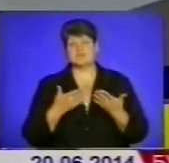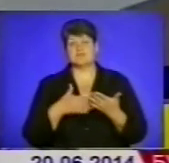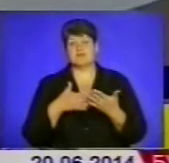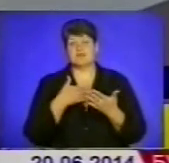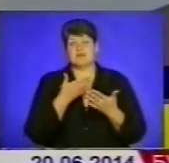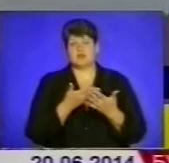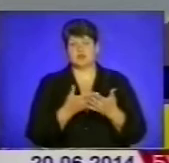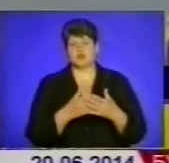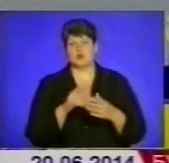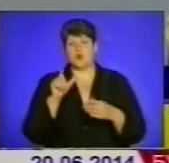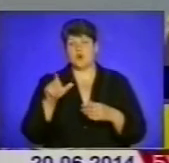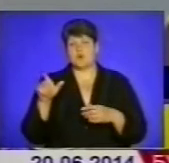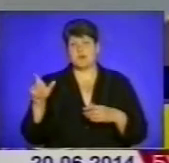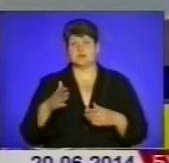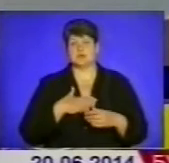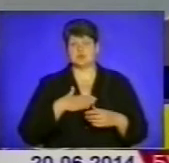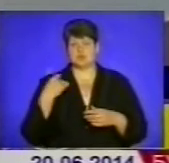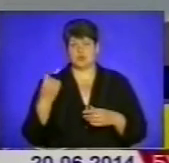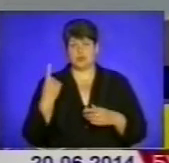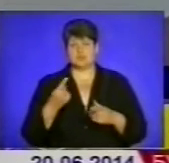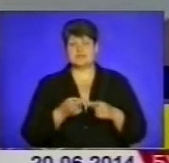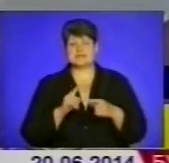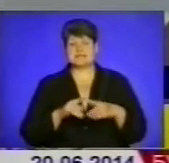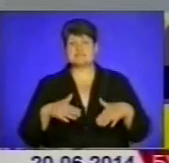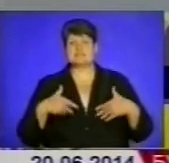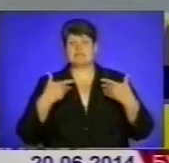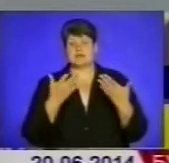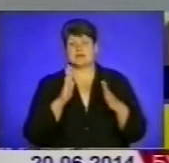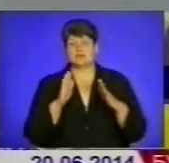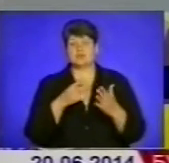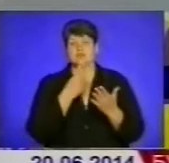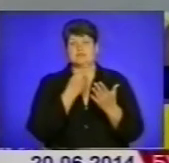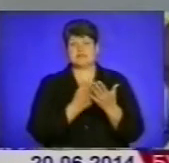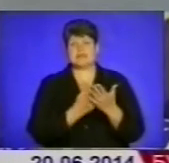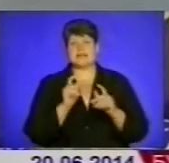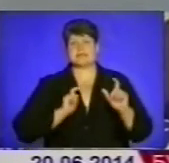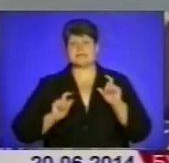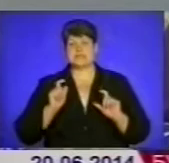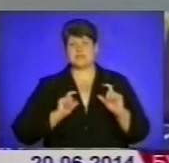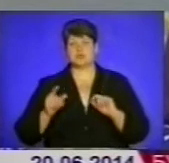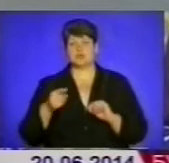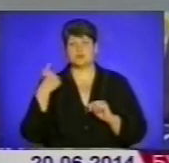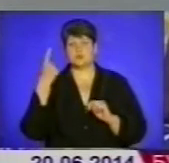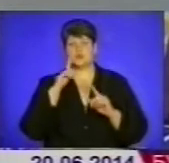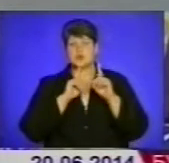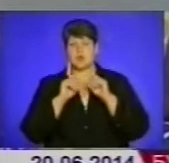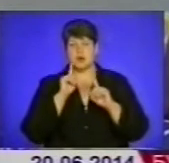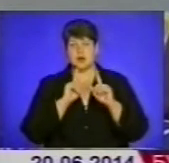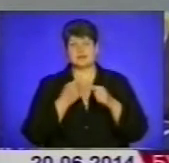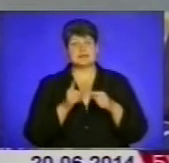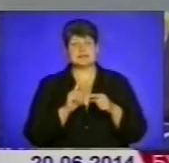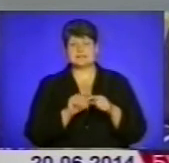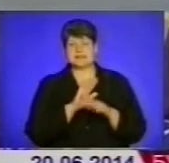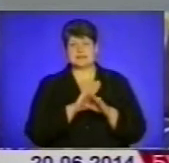громади нашої області. Це звернення буде винесено на сесію Тернопільської обласної ради. Це вже не до